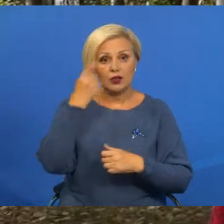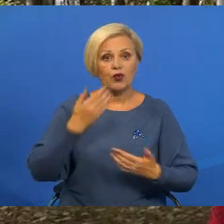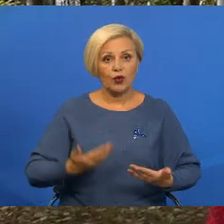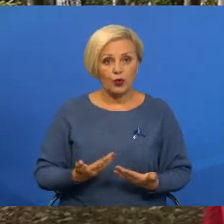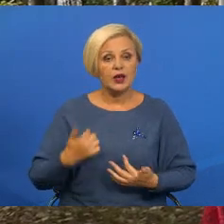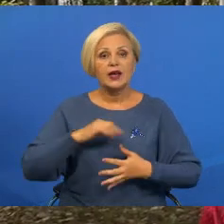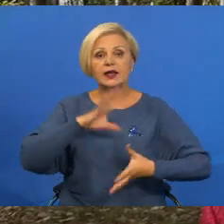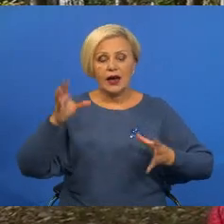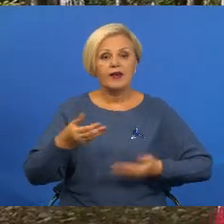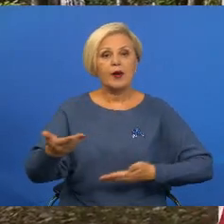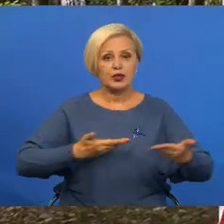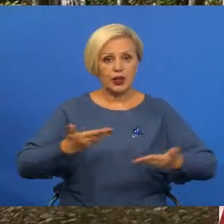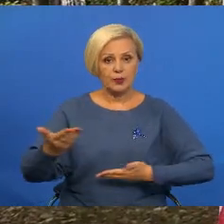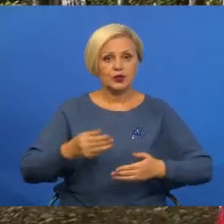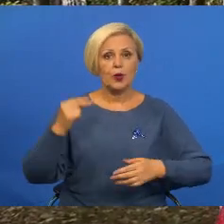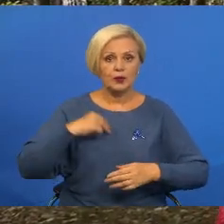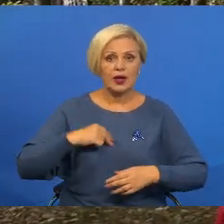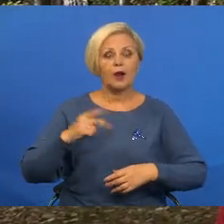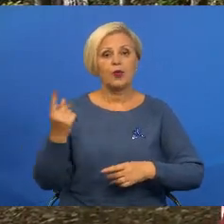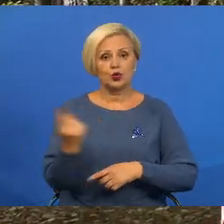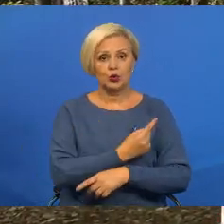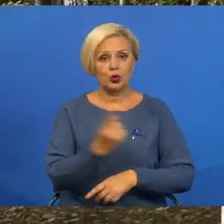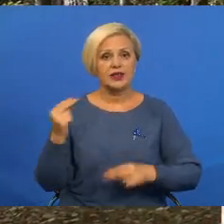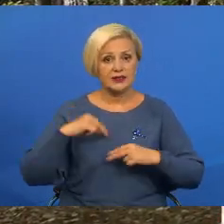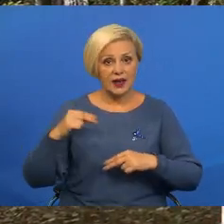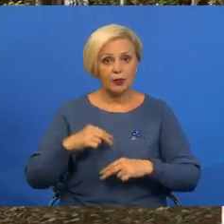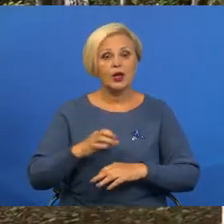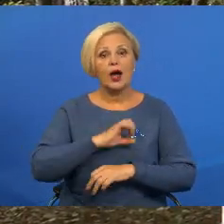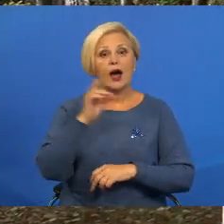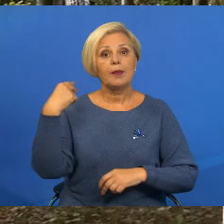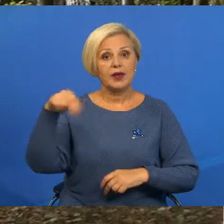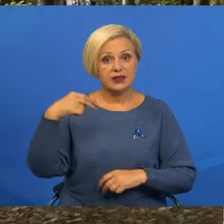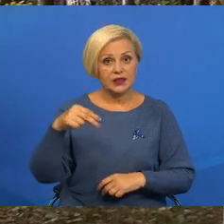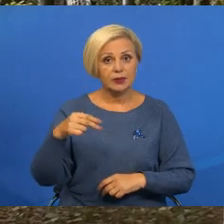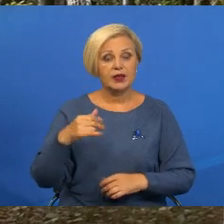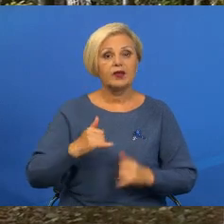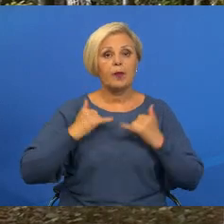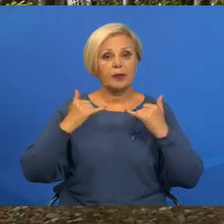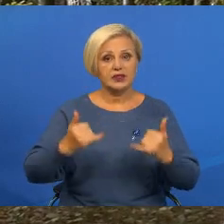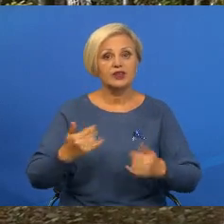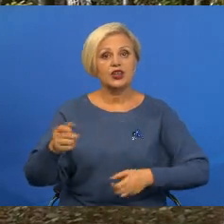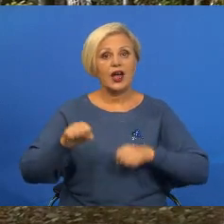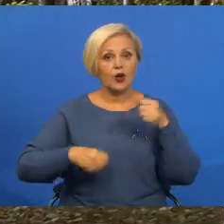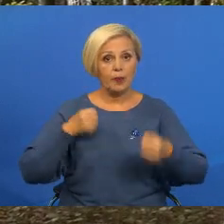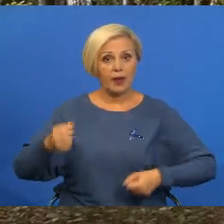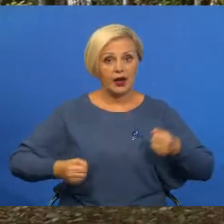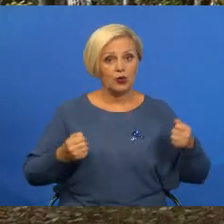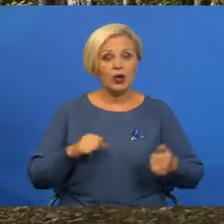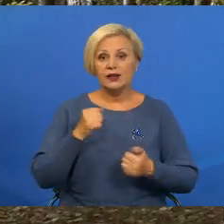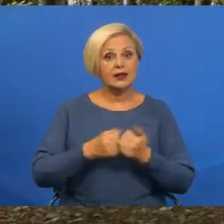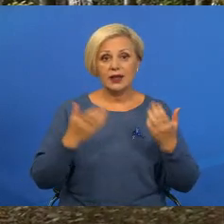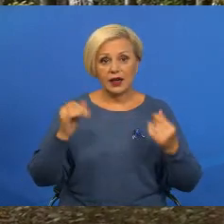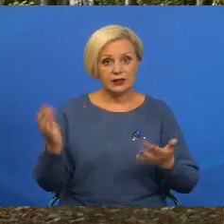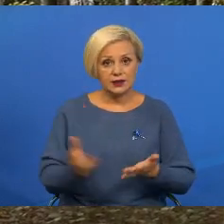Я вообще хожу пешком, на работу и с работой. А обеденный перерыв посвящаю бегу. Не каждый день